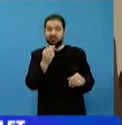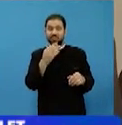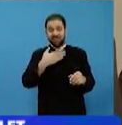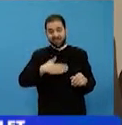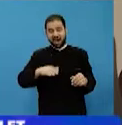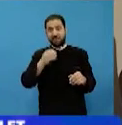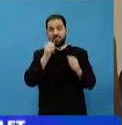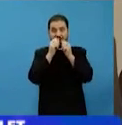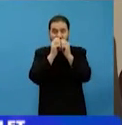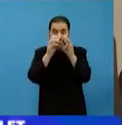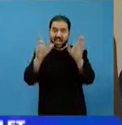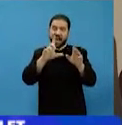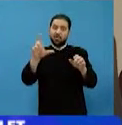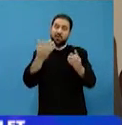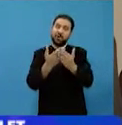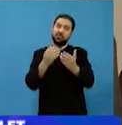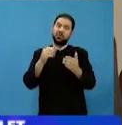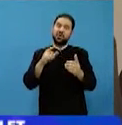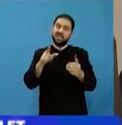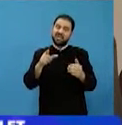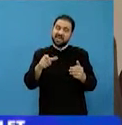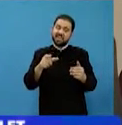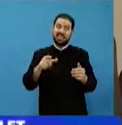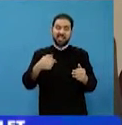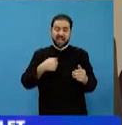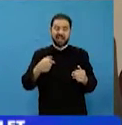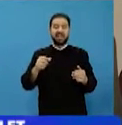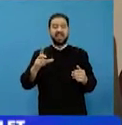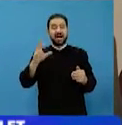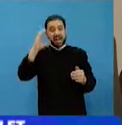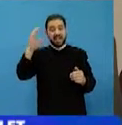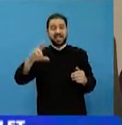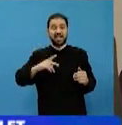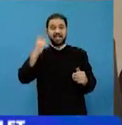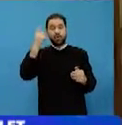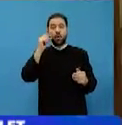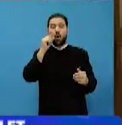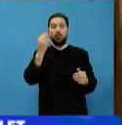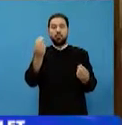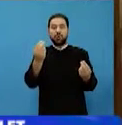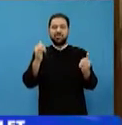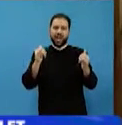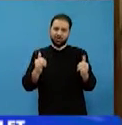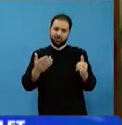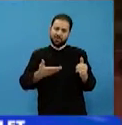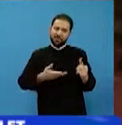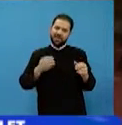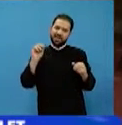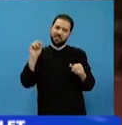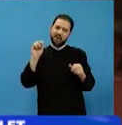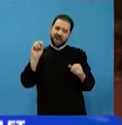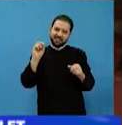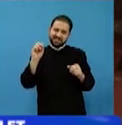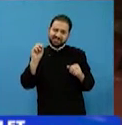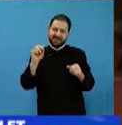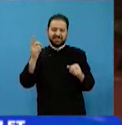binecuvântarea lui, pentru că îl consideră un om bun, un om sfânt. Și atunci Sfântul Paisie s-a gândit în sinea sa,